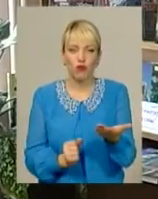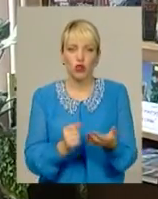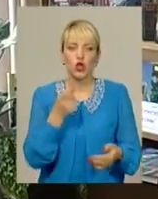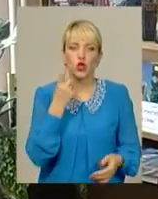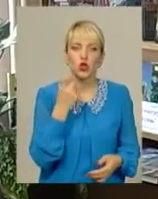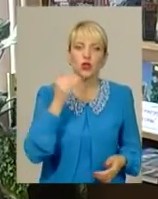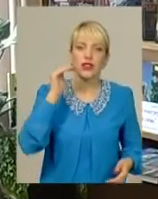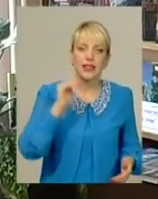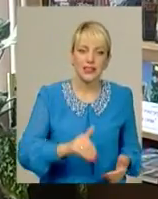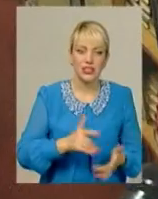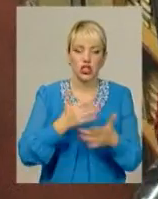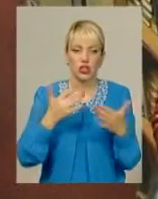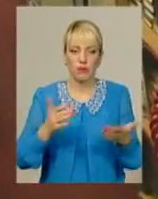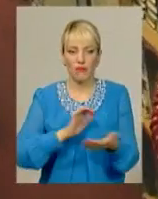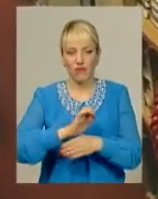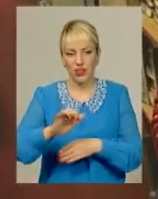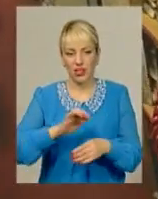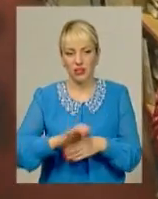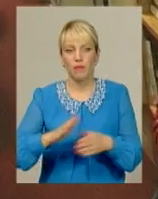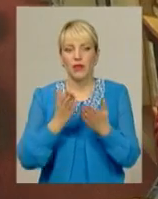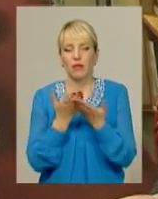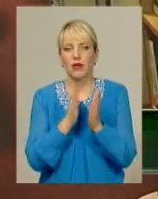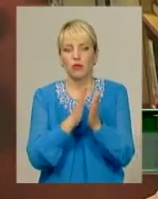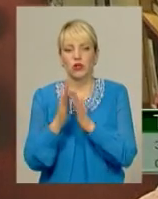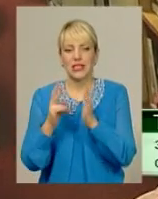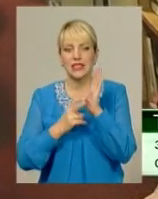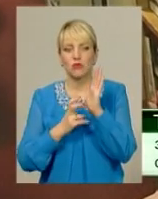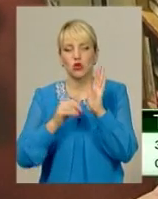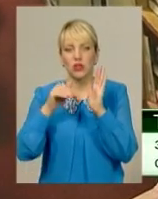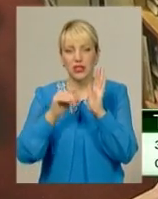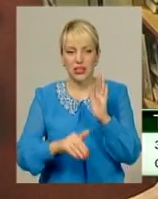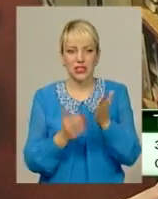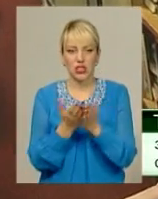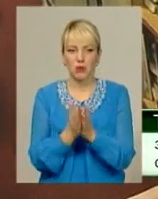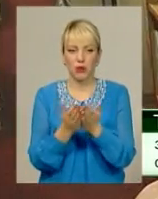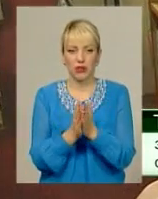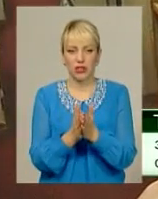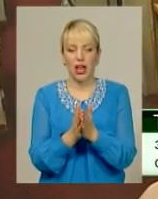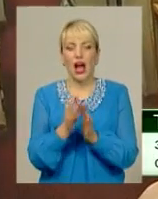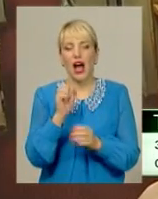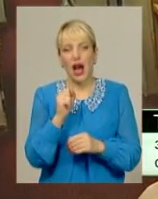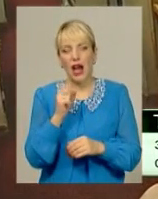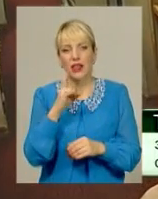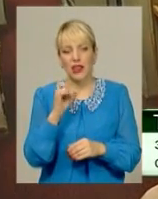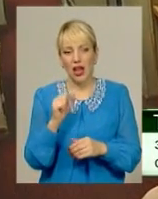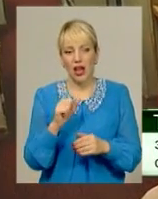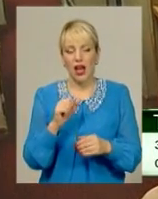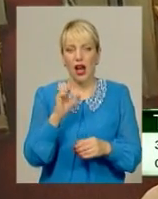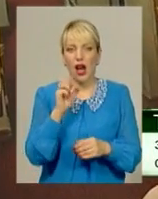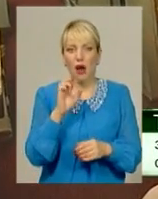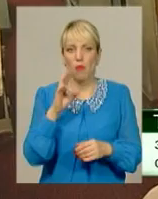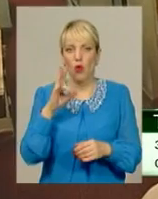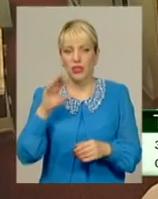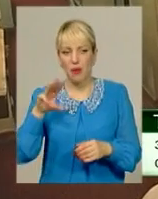різноманітних видань. В бібліотеці взагалі біля 700 тисяч примірників книг. А на абонементі у нас